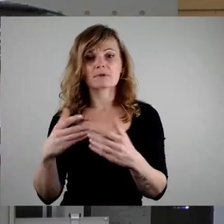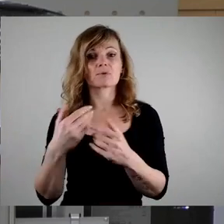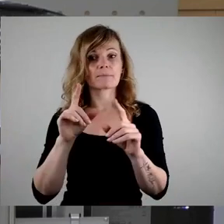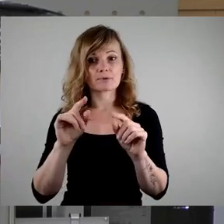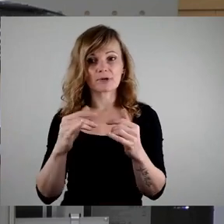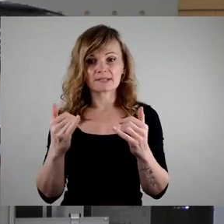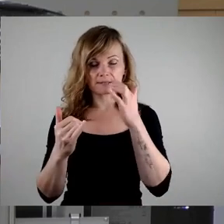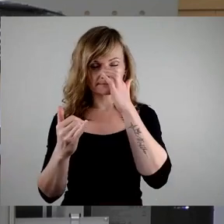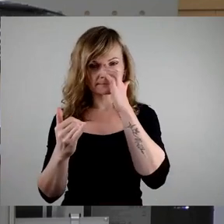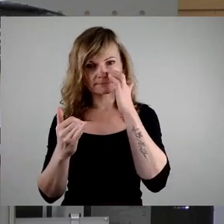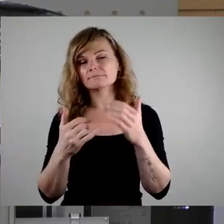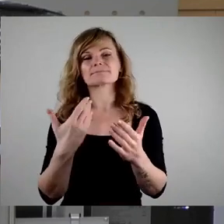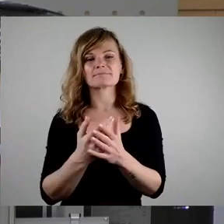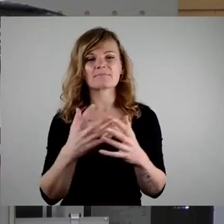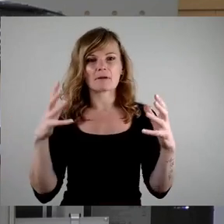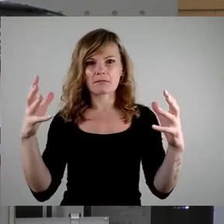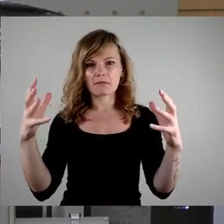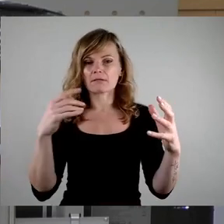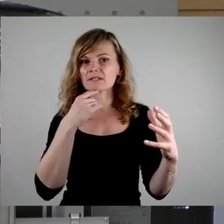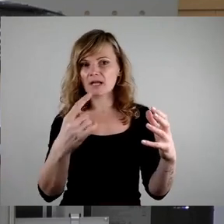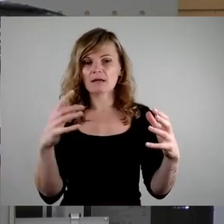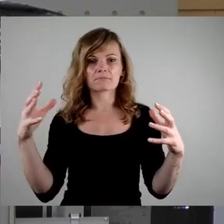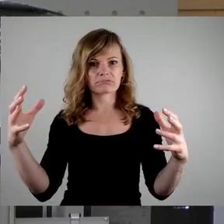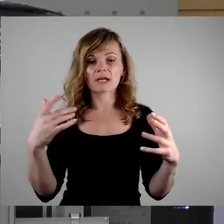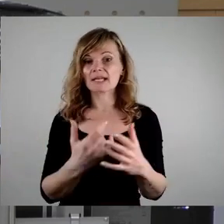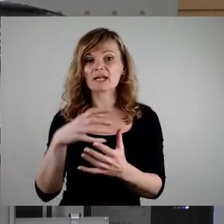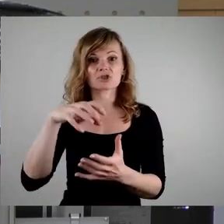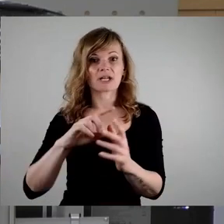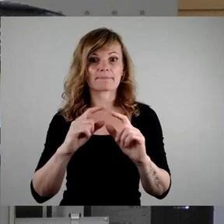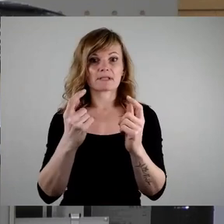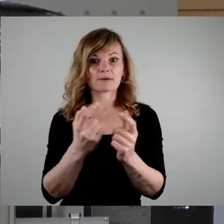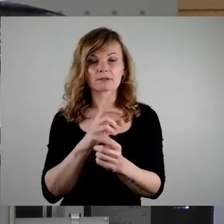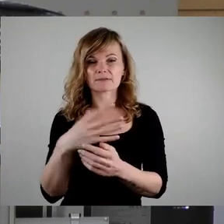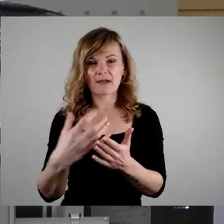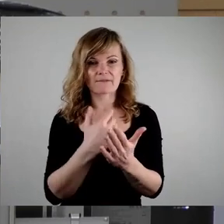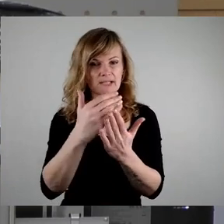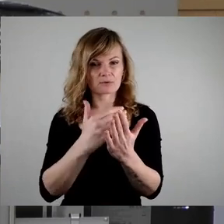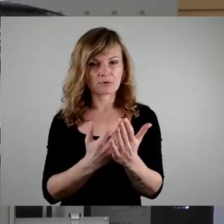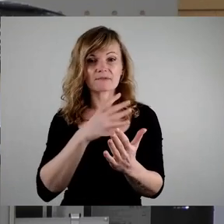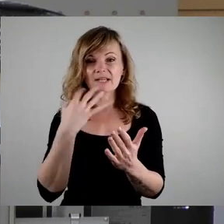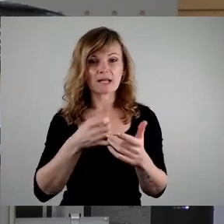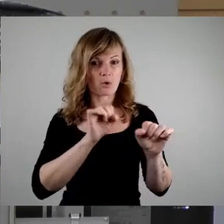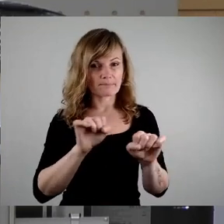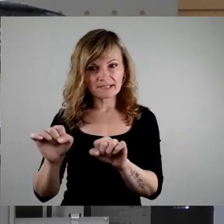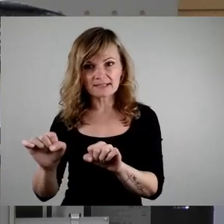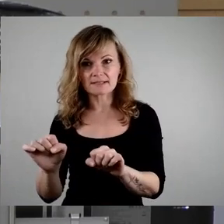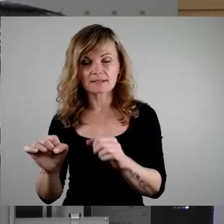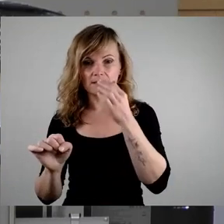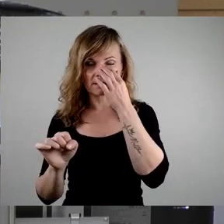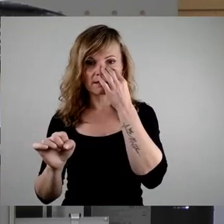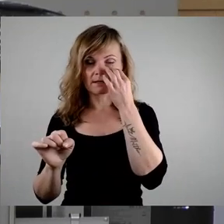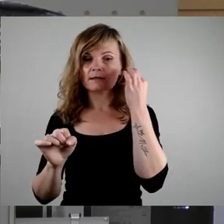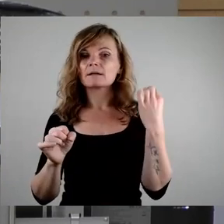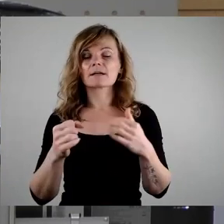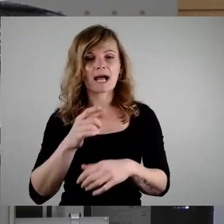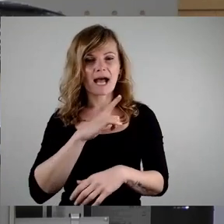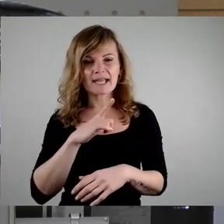Monstranz vor sich hergetragen worden ist, wir haben jetzt eine Stadtbezirksverfassung und viele Kompetenzen, ist in Wahrheit massiv